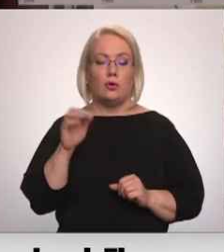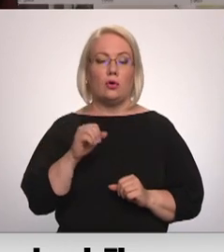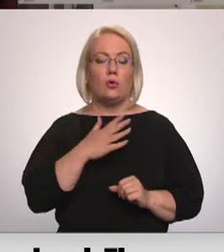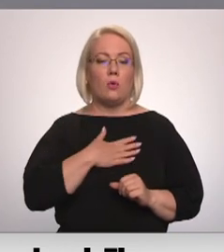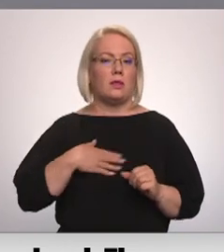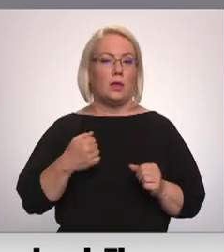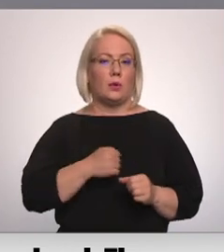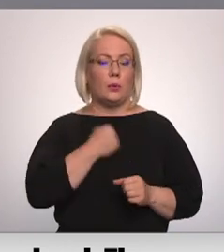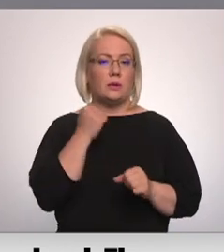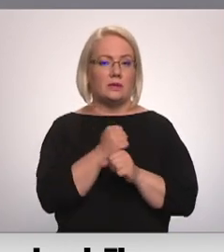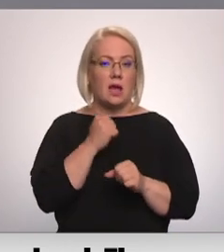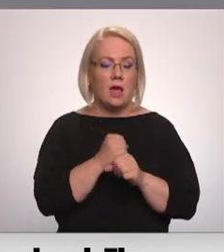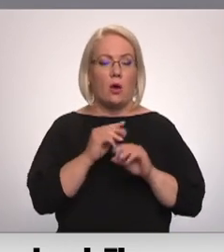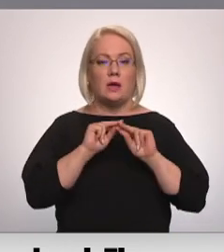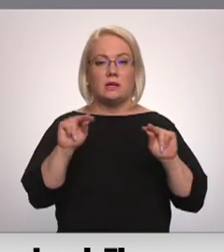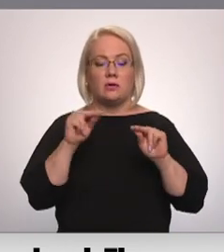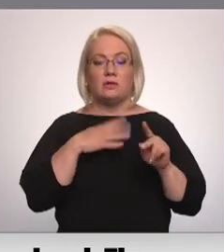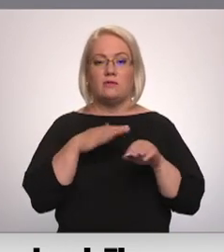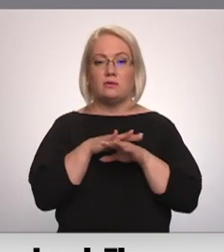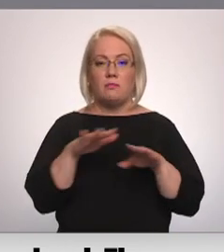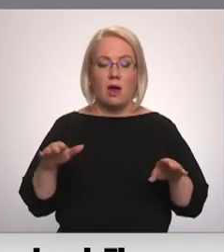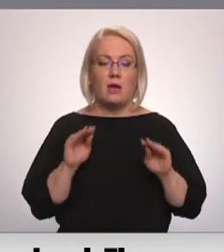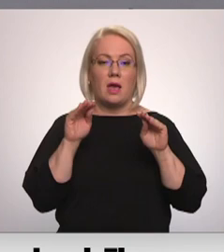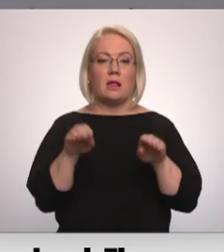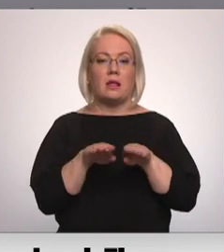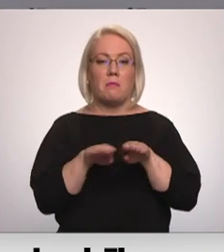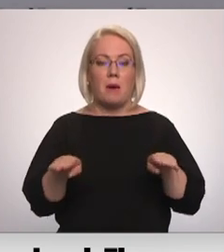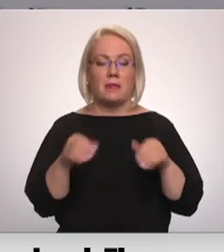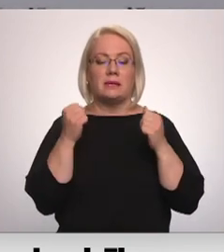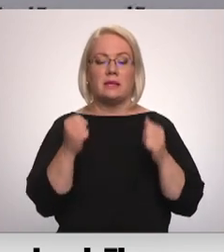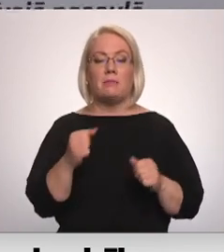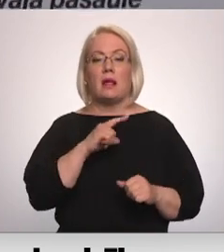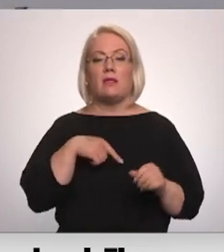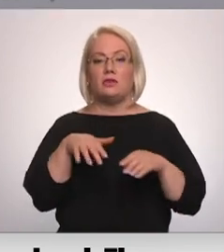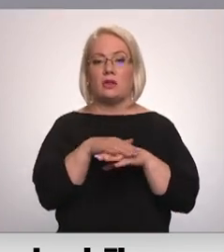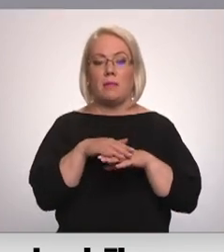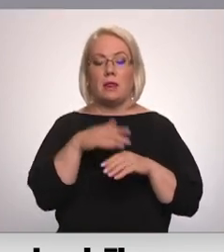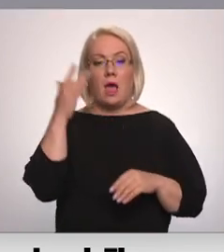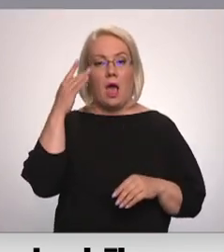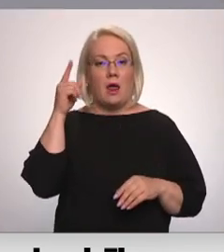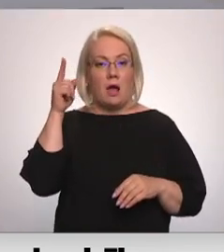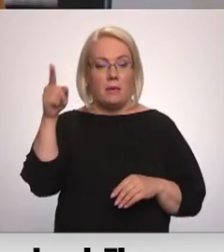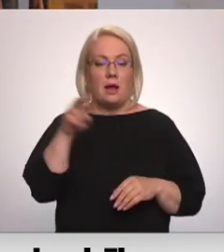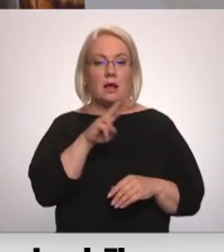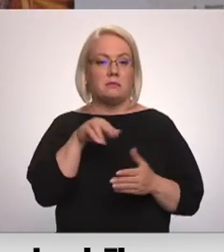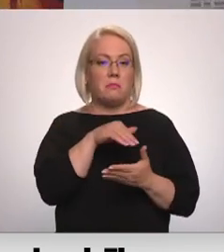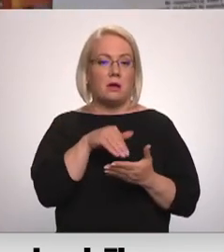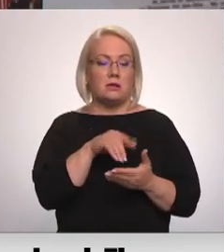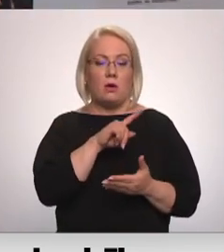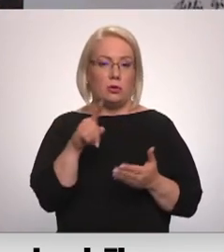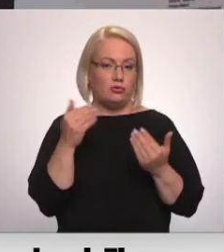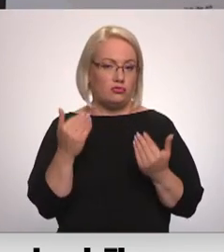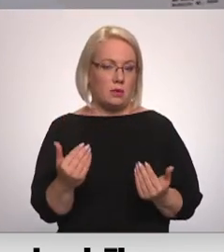centīgi izklītojot savus bērnus, likti pamatis stiprai Latviešu sabiedrībai ASV, kas vēl pastāv līdz šodienai. Madar Līdzītājīns